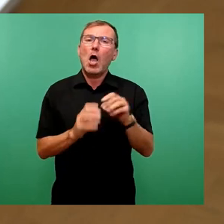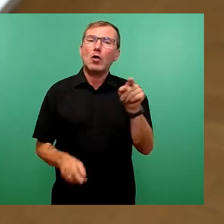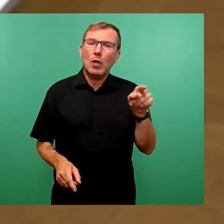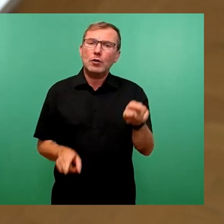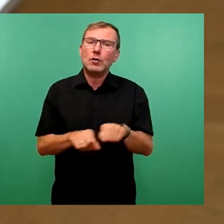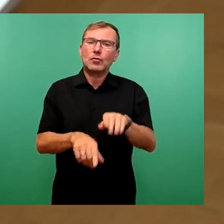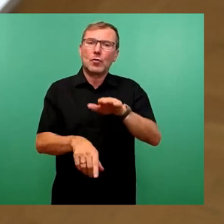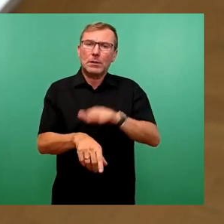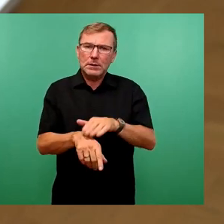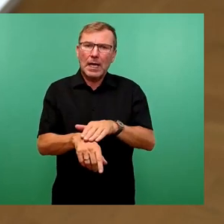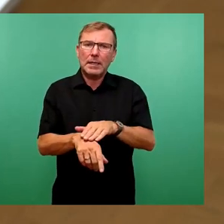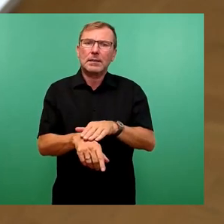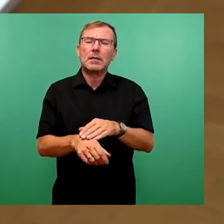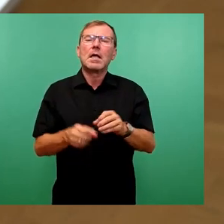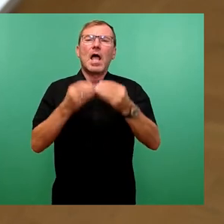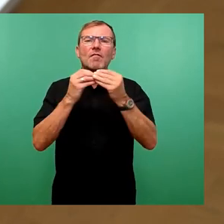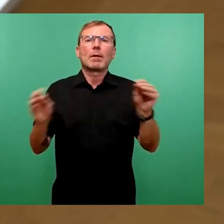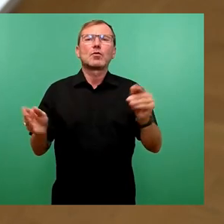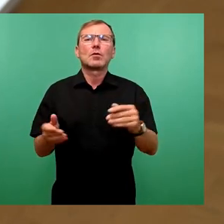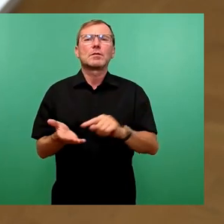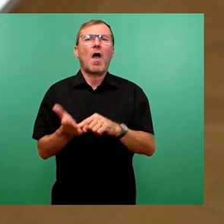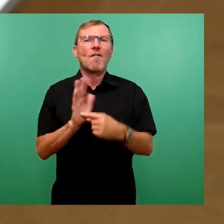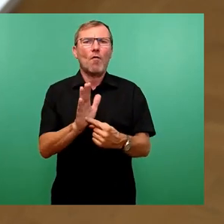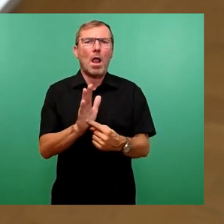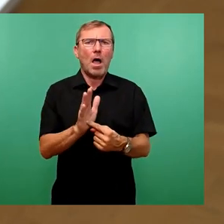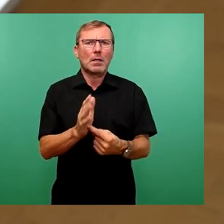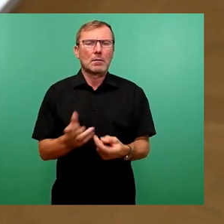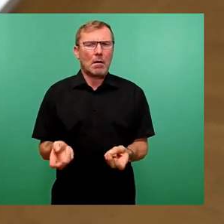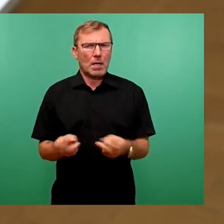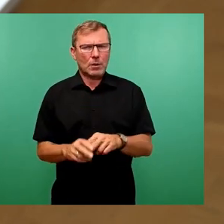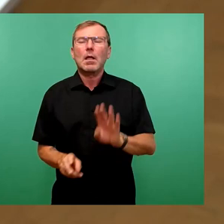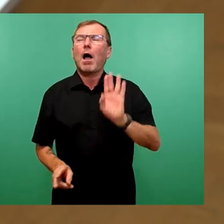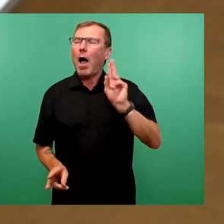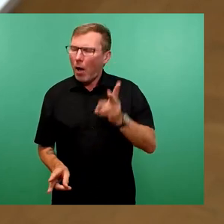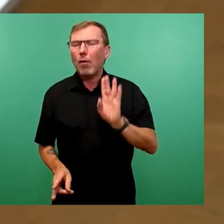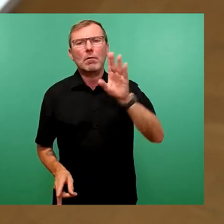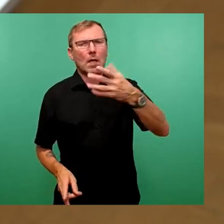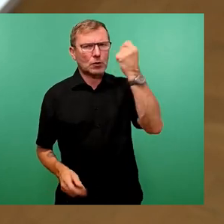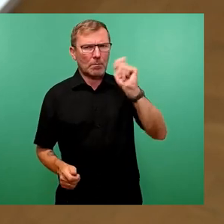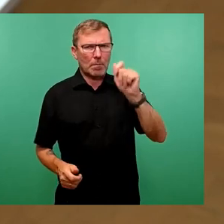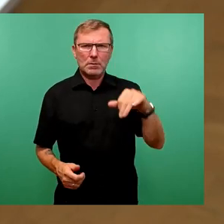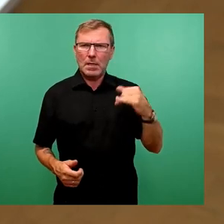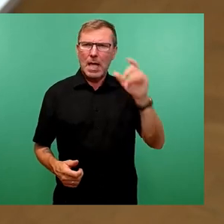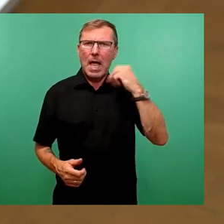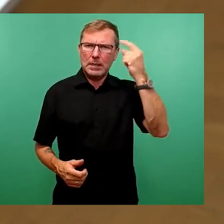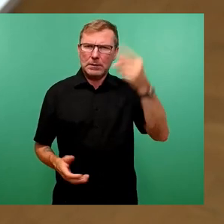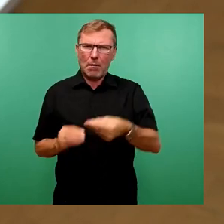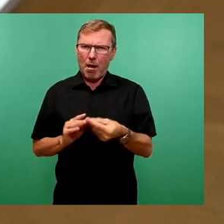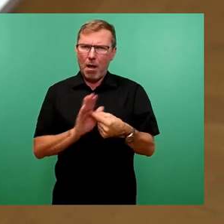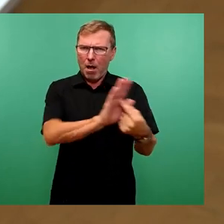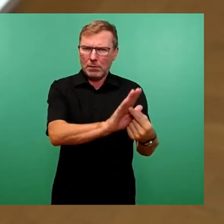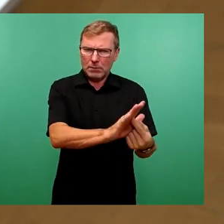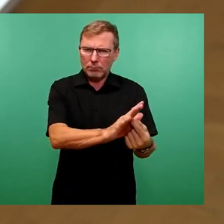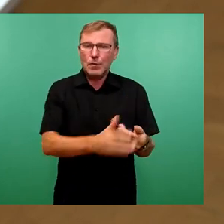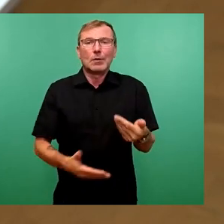Informationsvorlage erarbeitet, welche ebenfalls nach der Sommerpause im Ältestenrat eingebracht werde, sodass